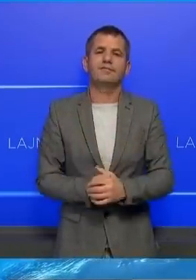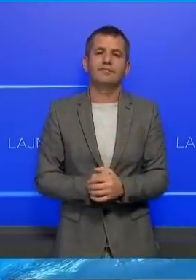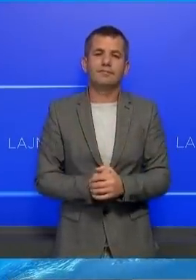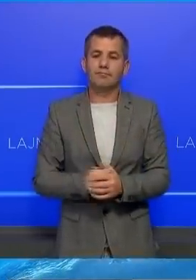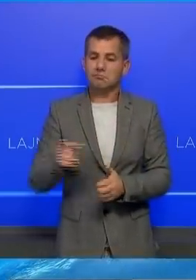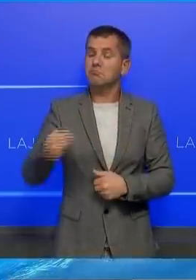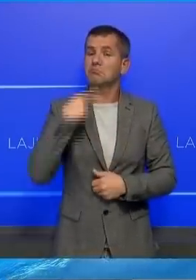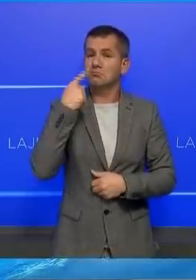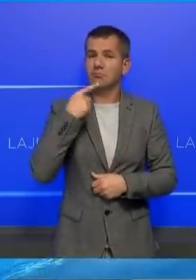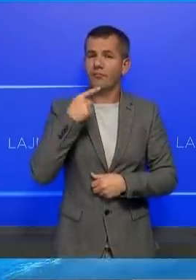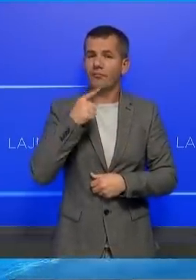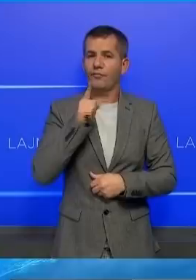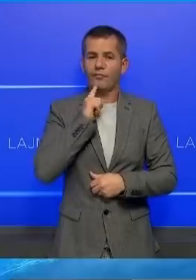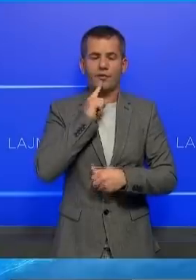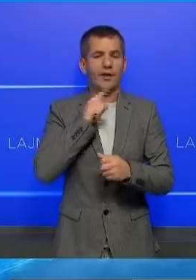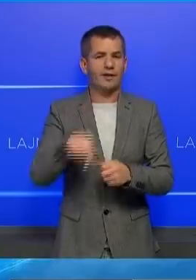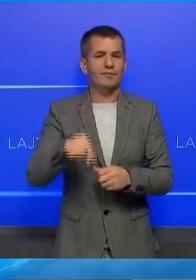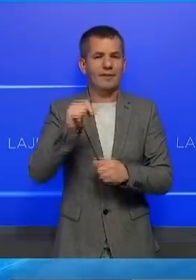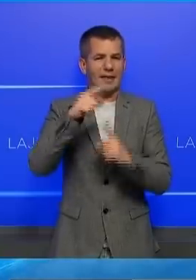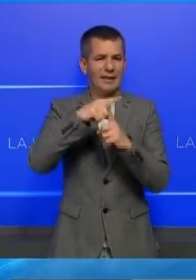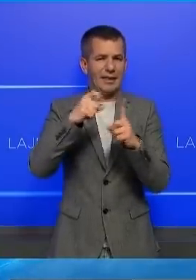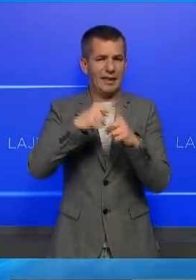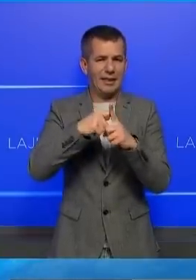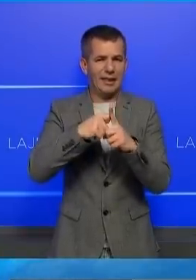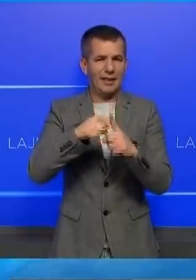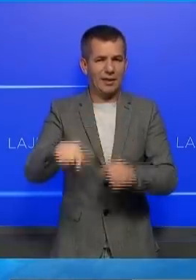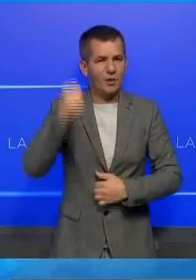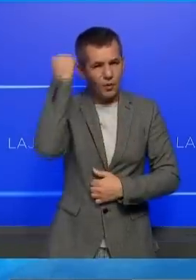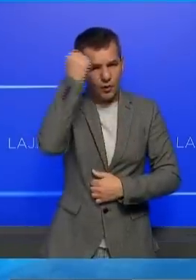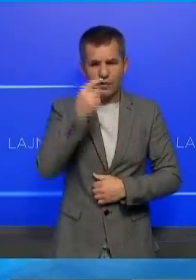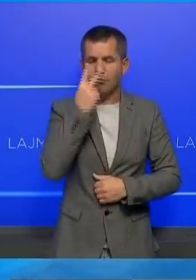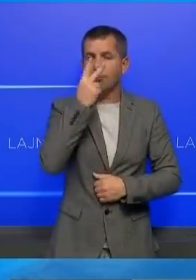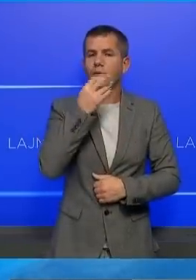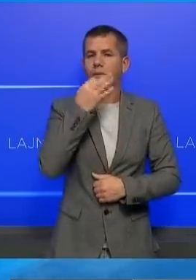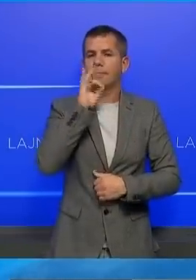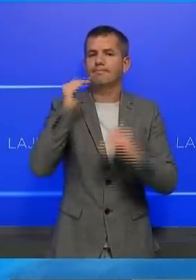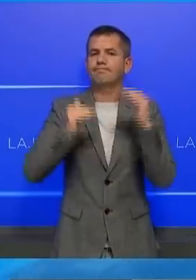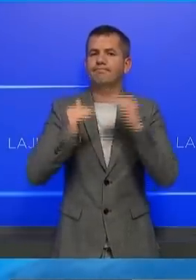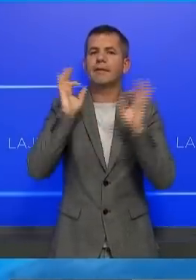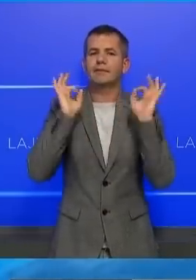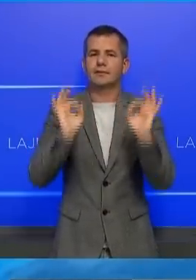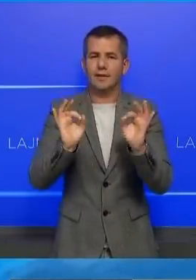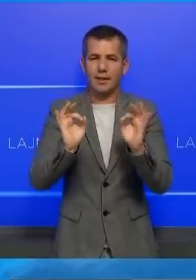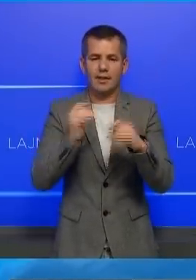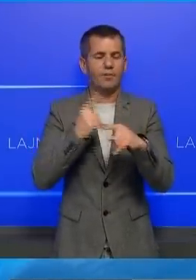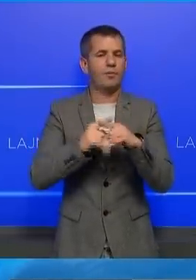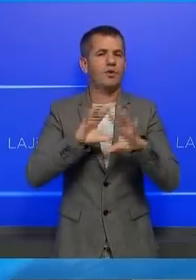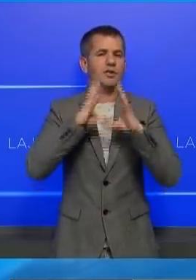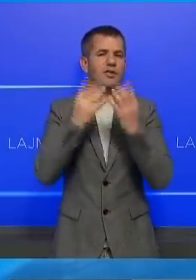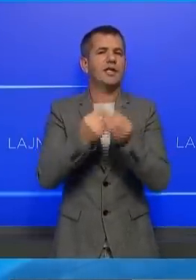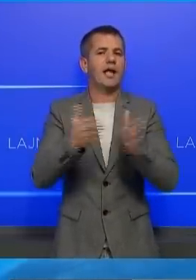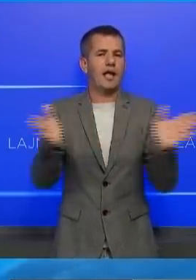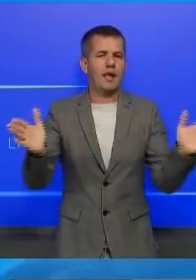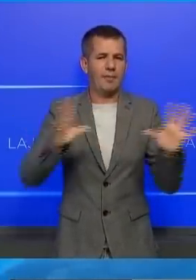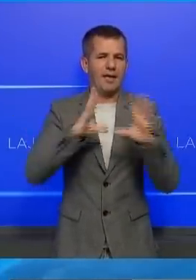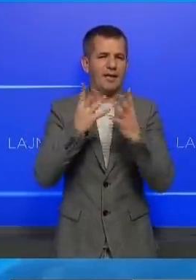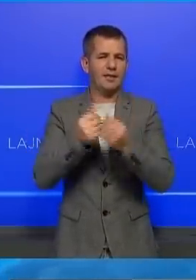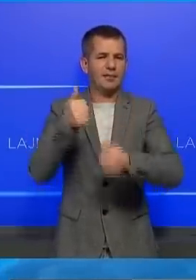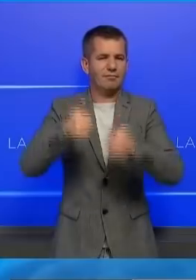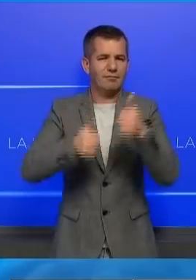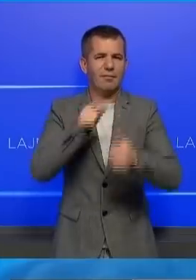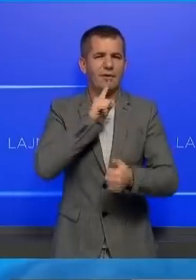Mandl ka dheklaruar se radiotelevizionin Kosovës ka bërë një mbulim të balansuar dhe të zgjeruar të kandidatëve.